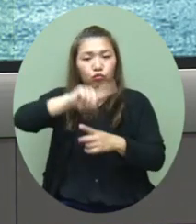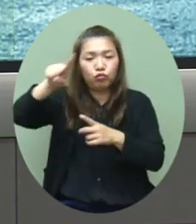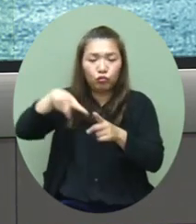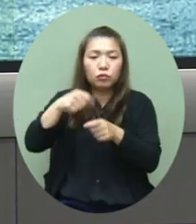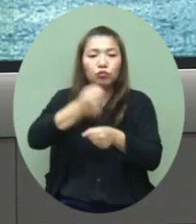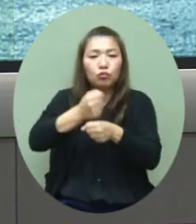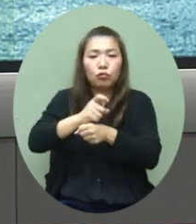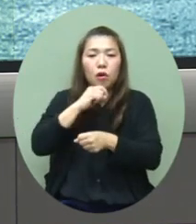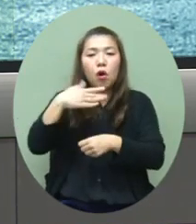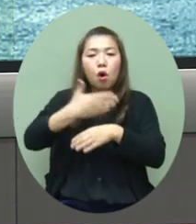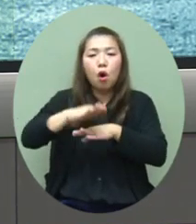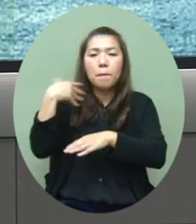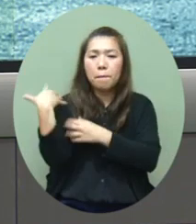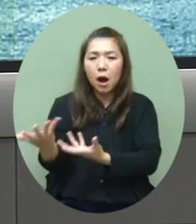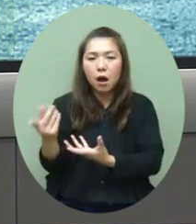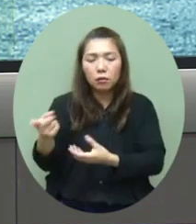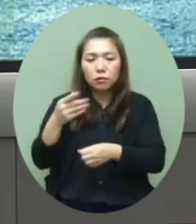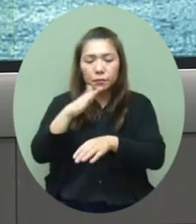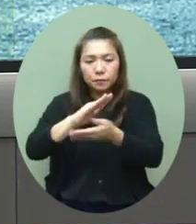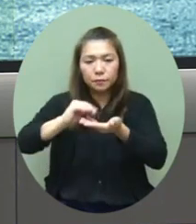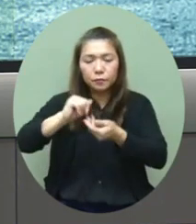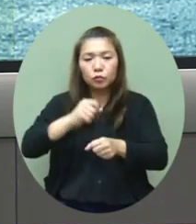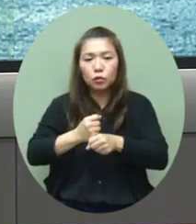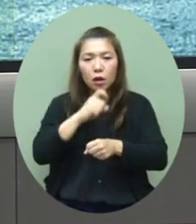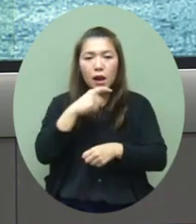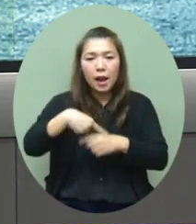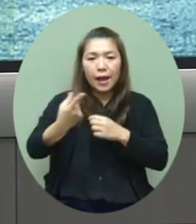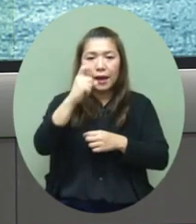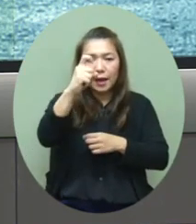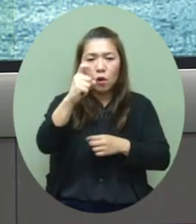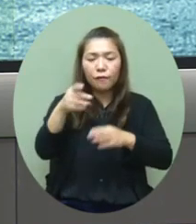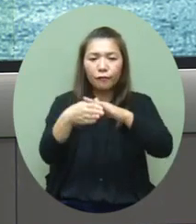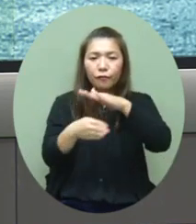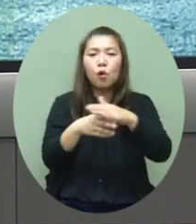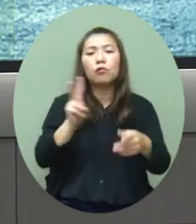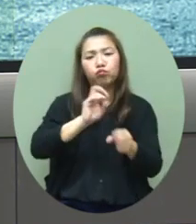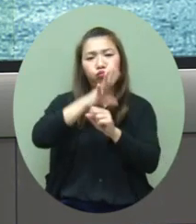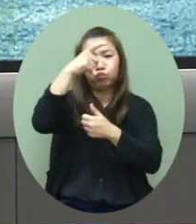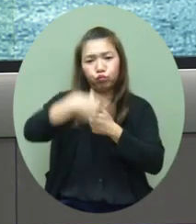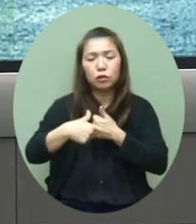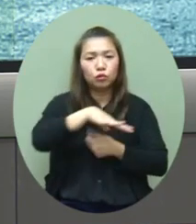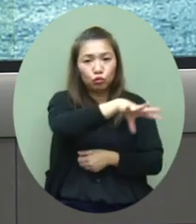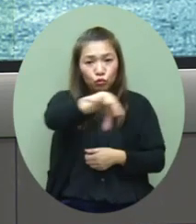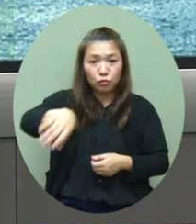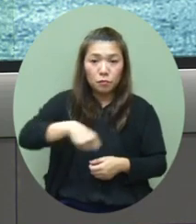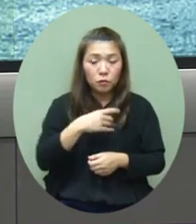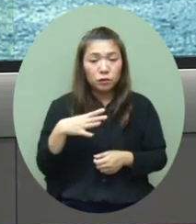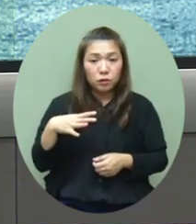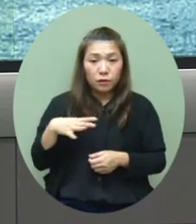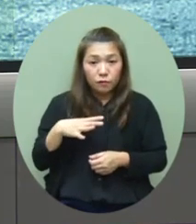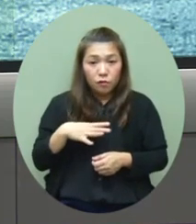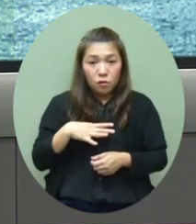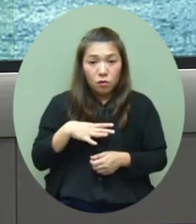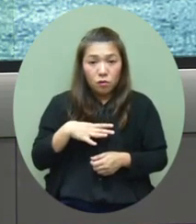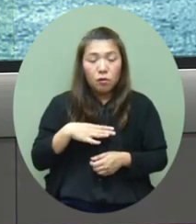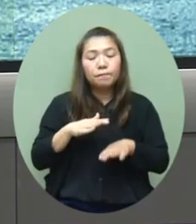工作的外判清洁工和9名同房的病人也是确诊的全部人的